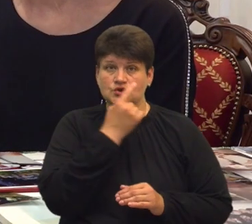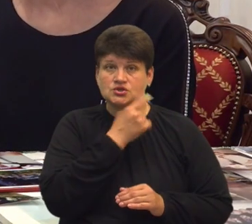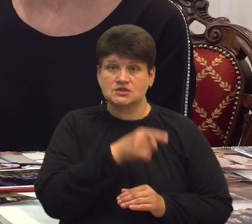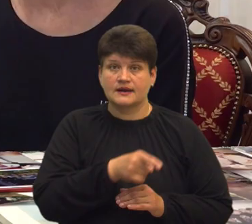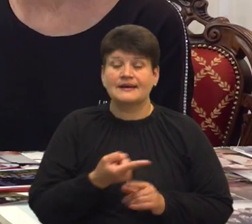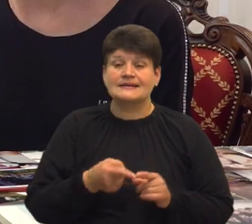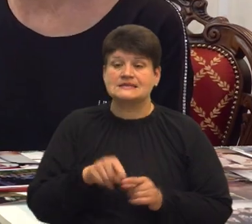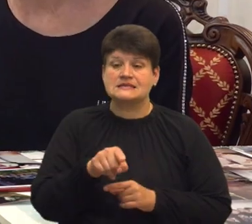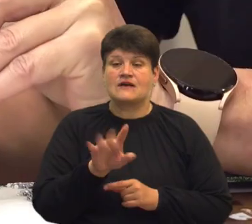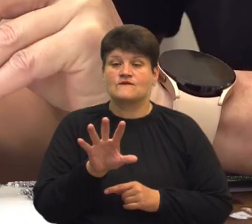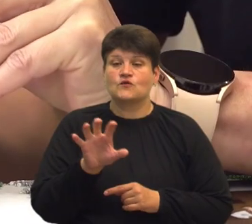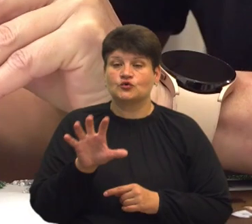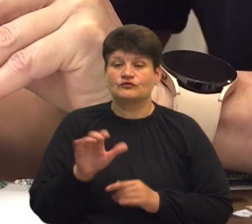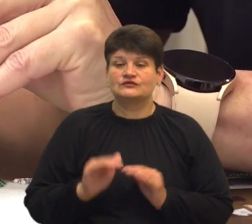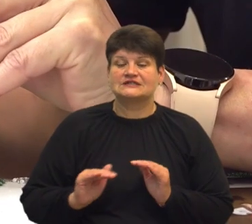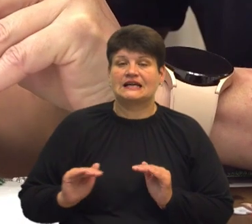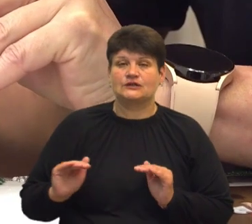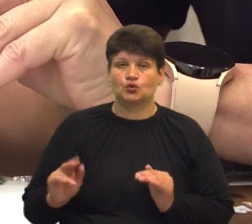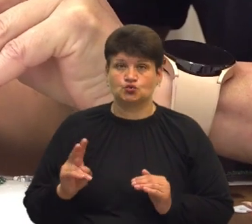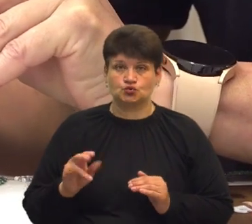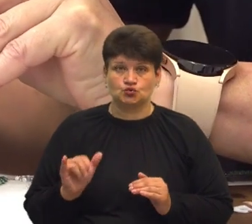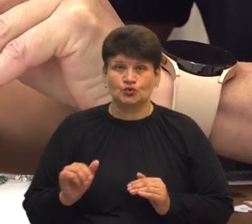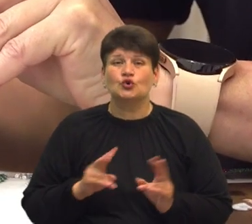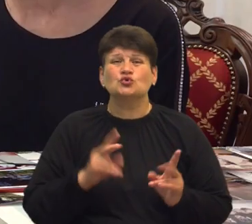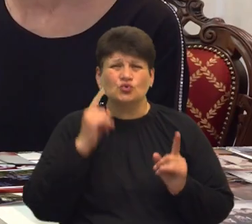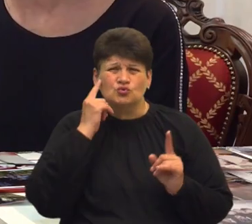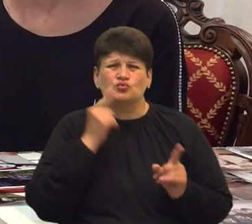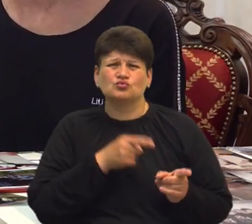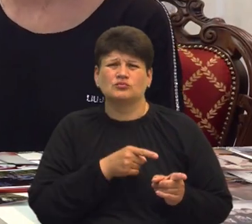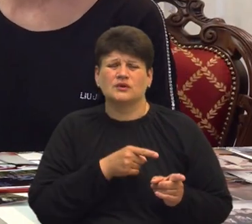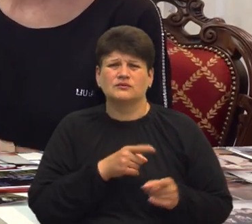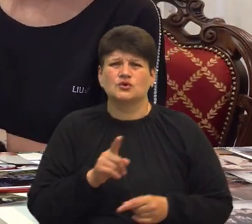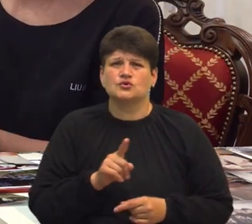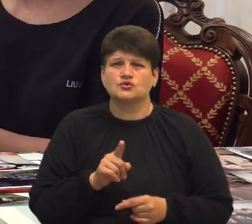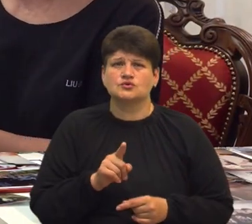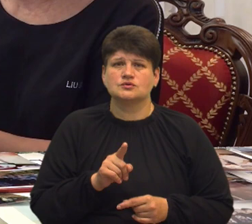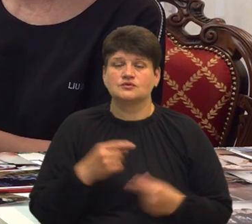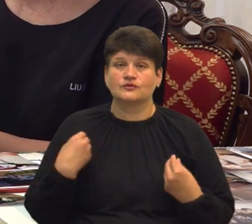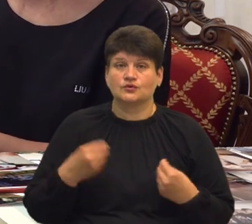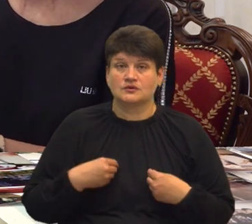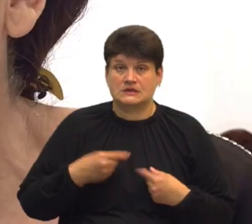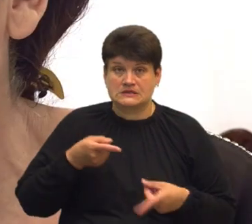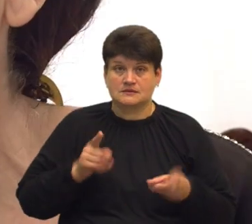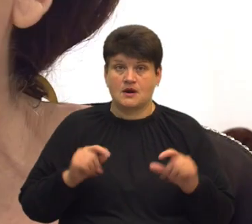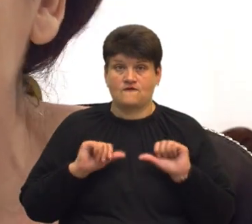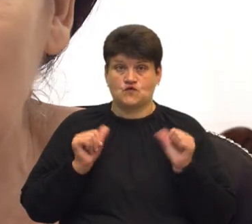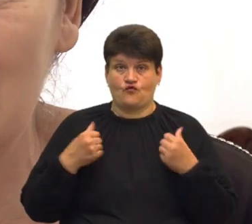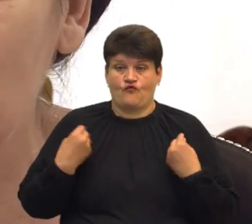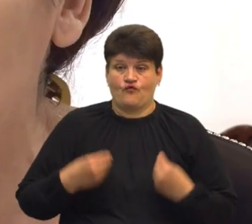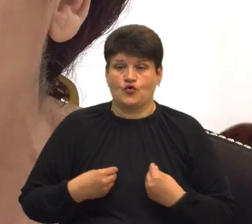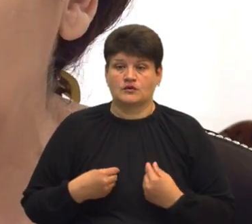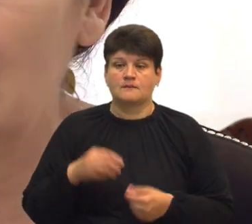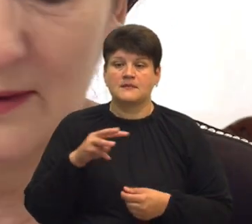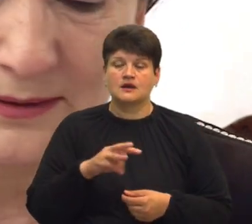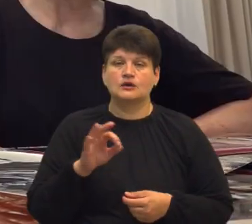в садочку робили. Хто тоді думав, що вони одінуть справжню форму? Марія та